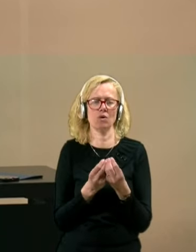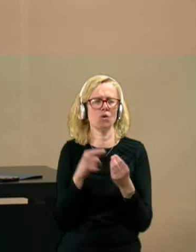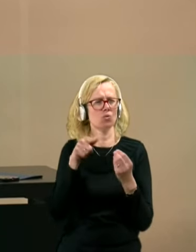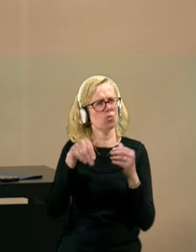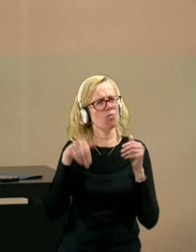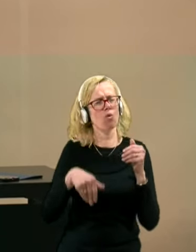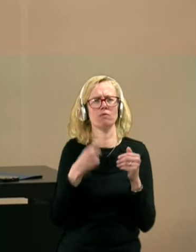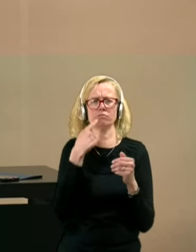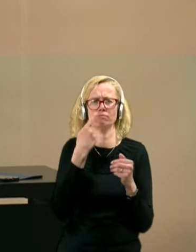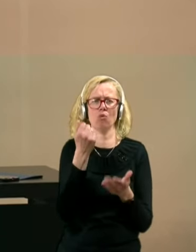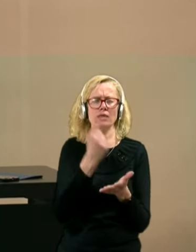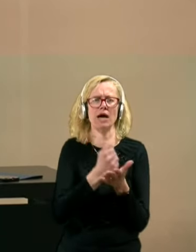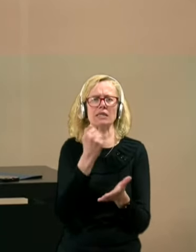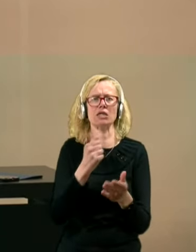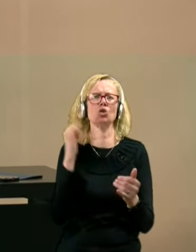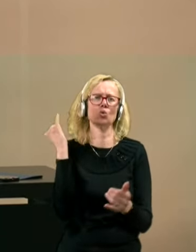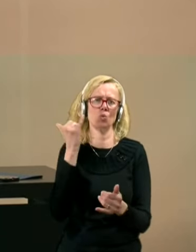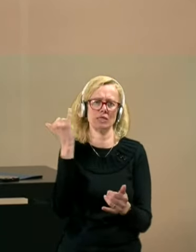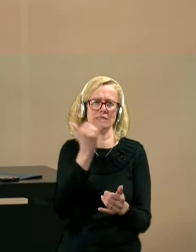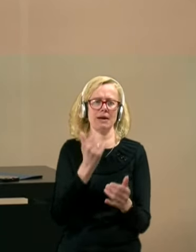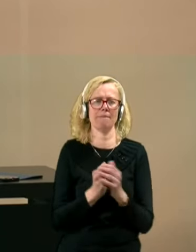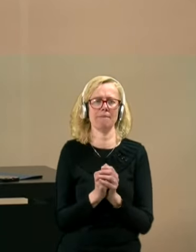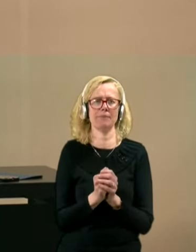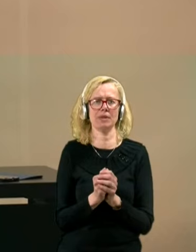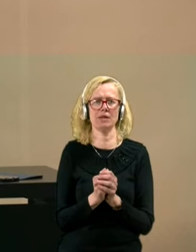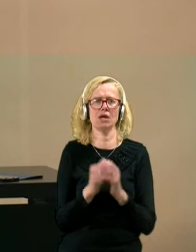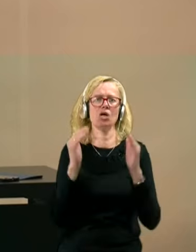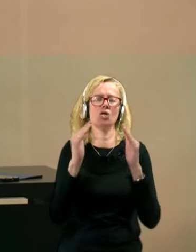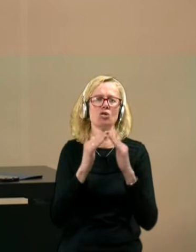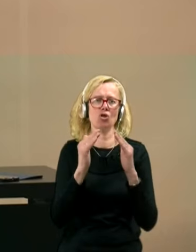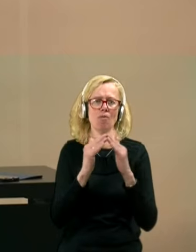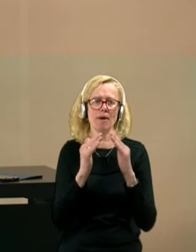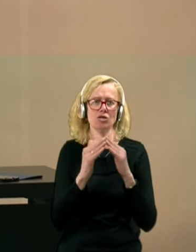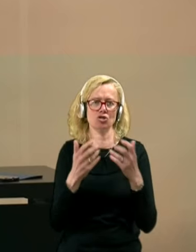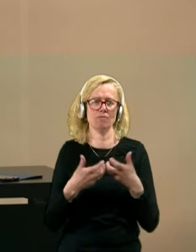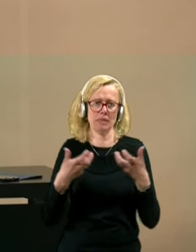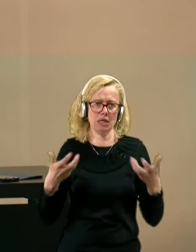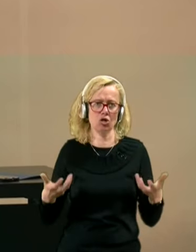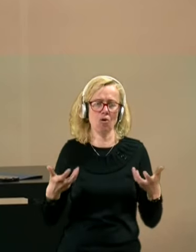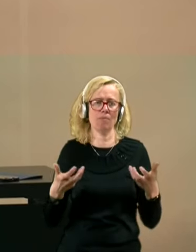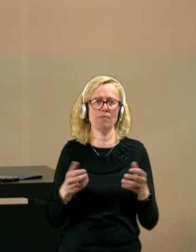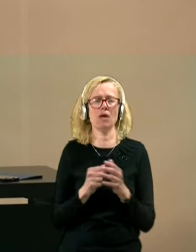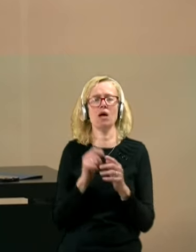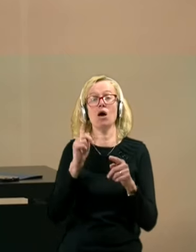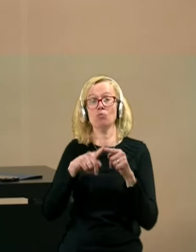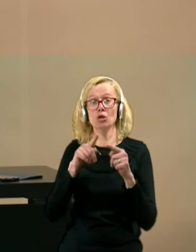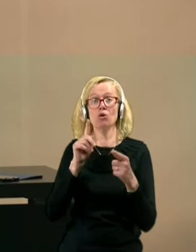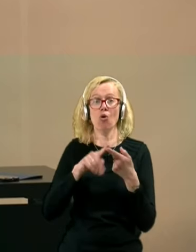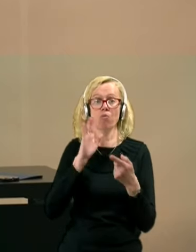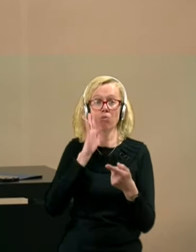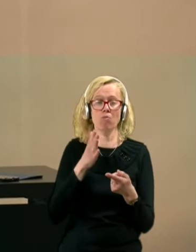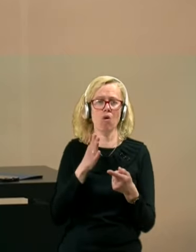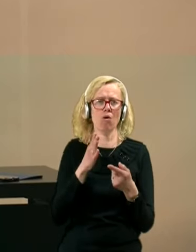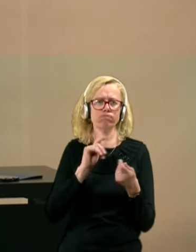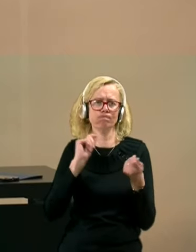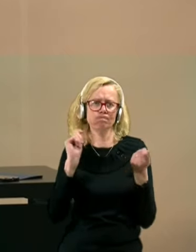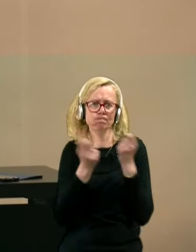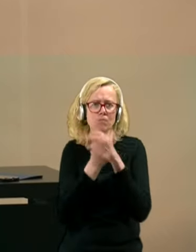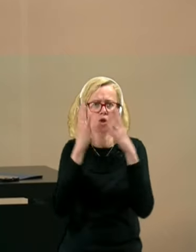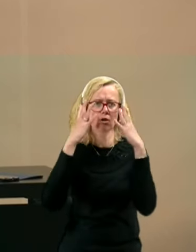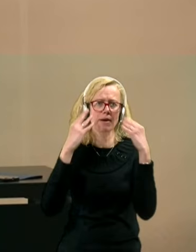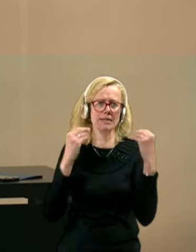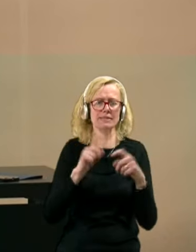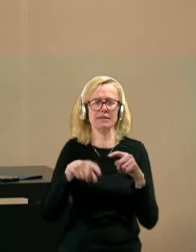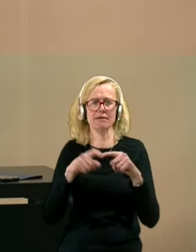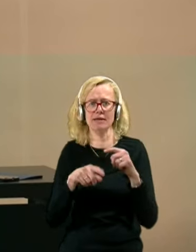turizem, kjer z domačim trgom potem, ko bomo znormalizirali zadeve,